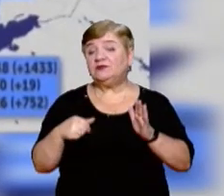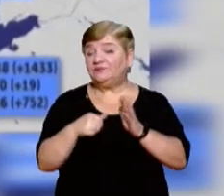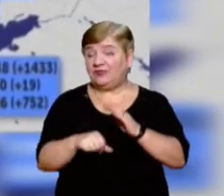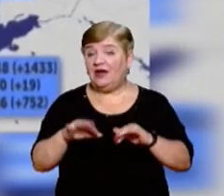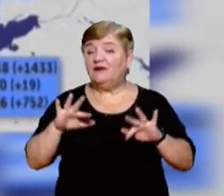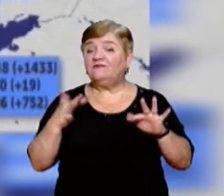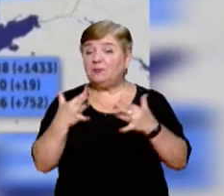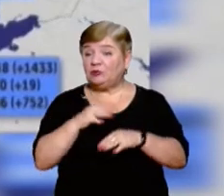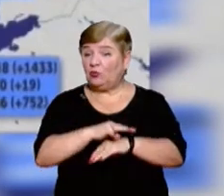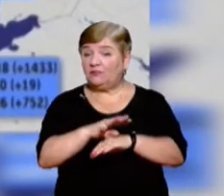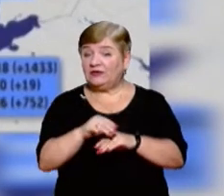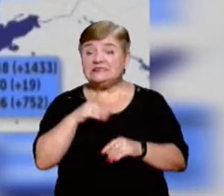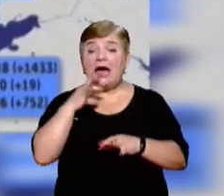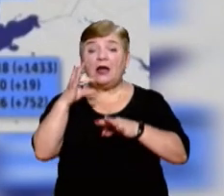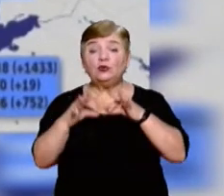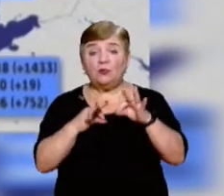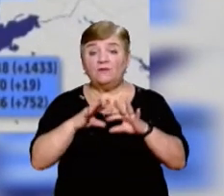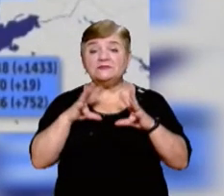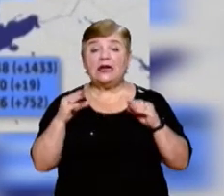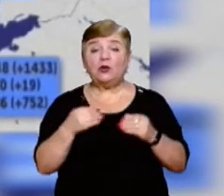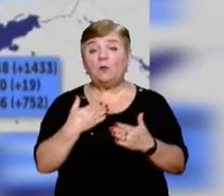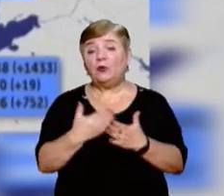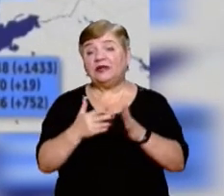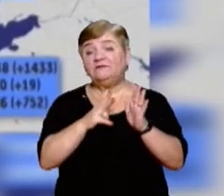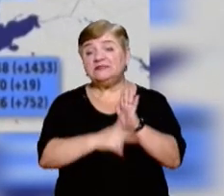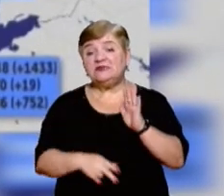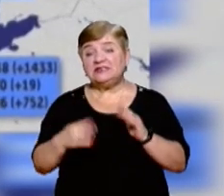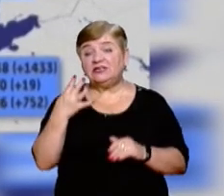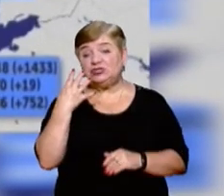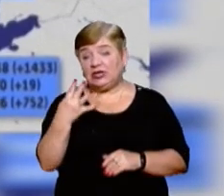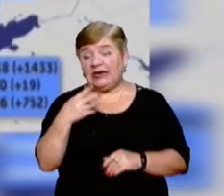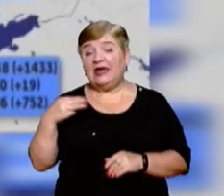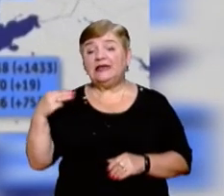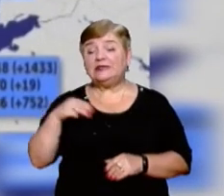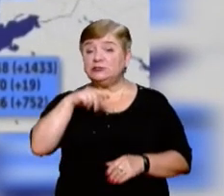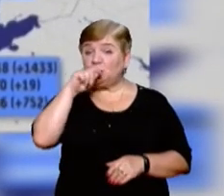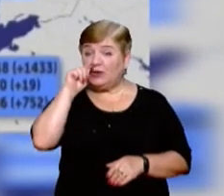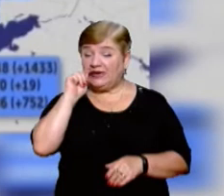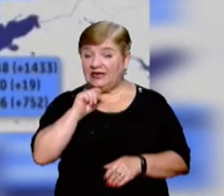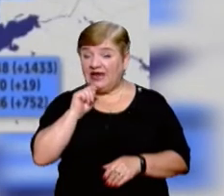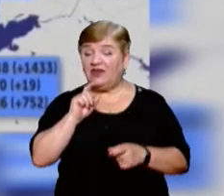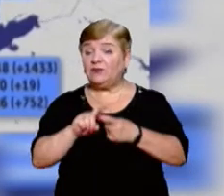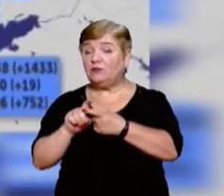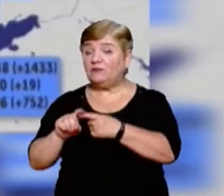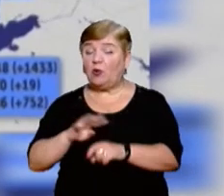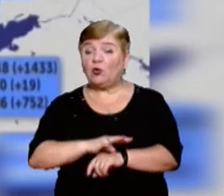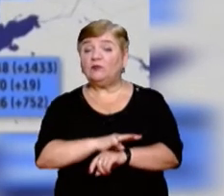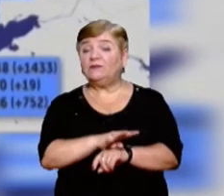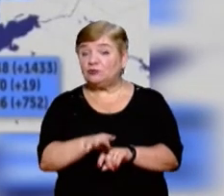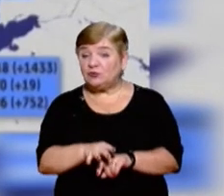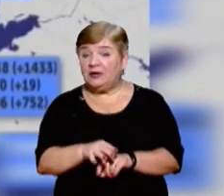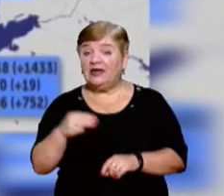випадки COVID-19 за добу, загалом вже понад 84,5 тисячі українців інфікувалися коронавірусом,